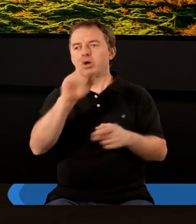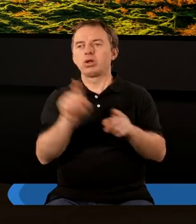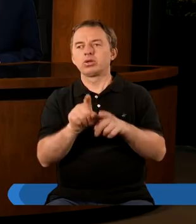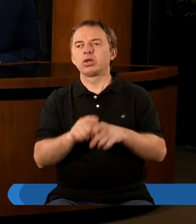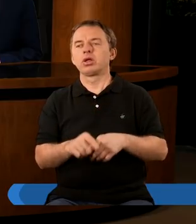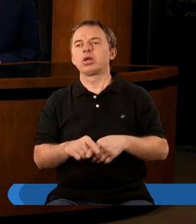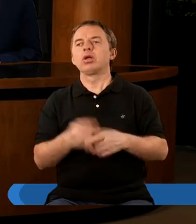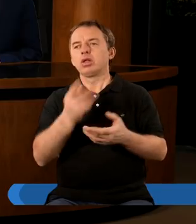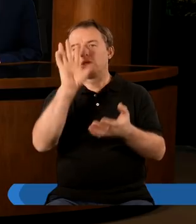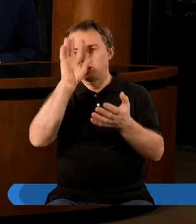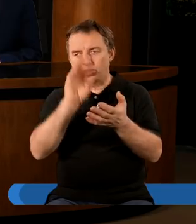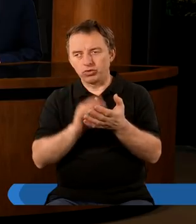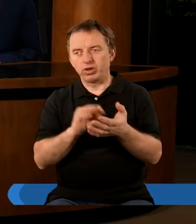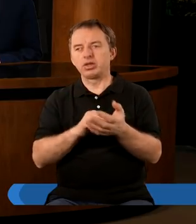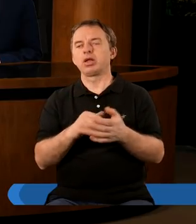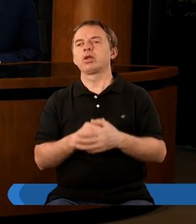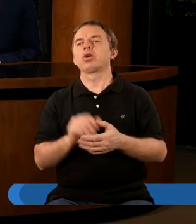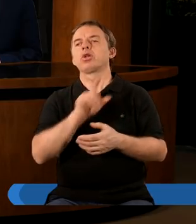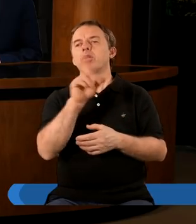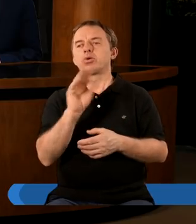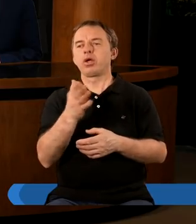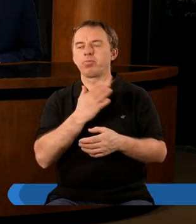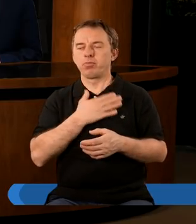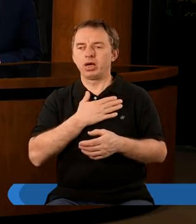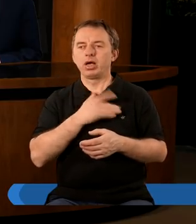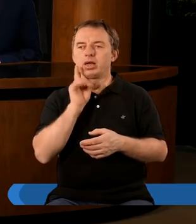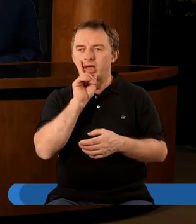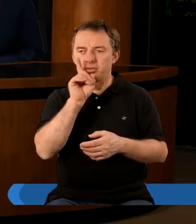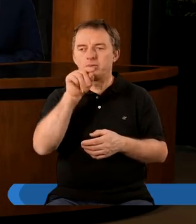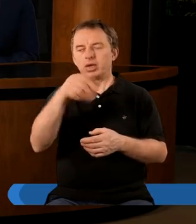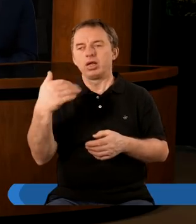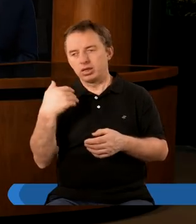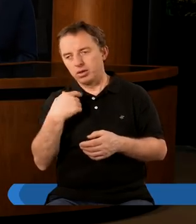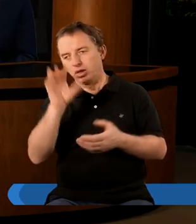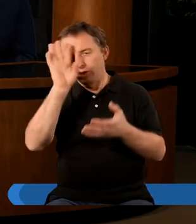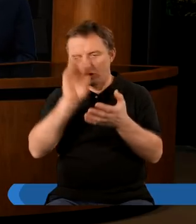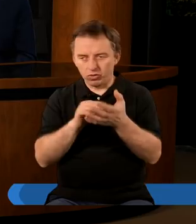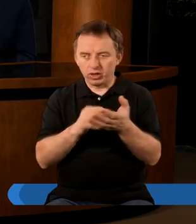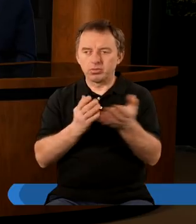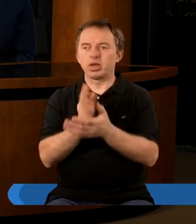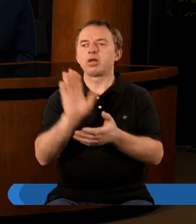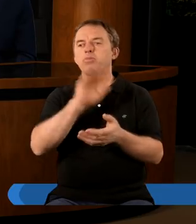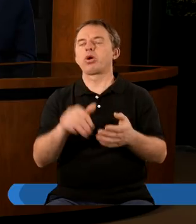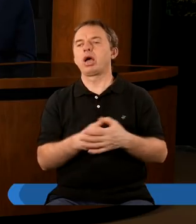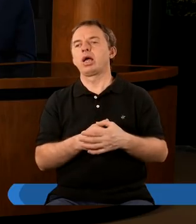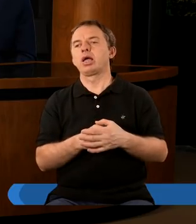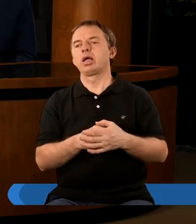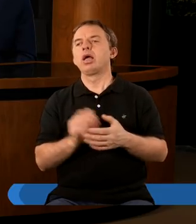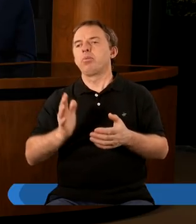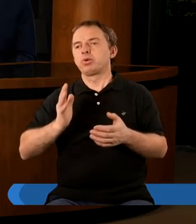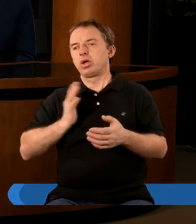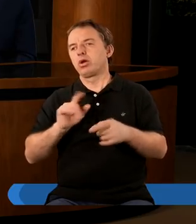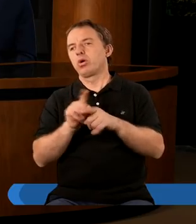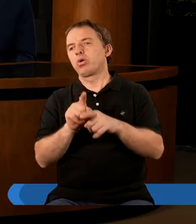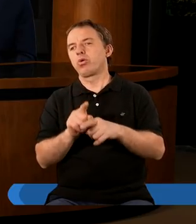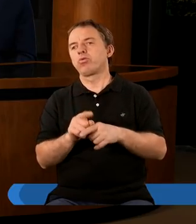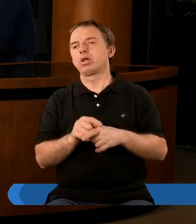właśnie ich doświadczenie. Że oni naprawdę byli tymi, którzy byli doświadczeni przez Pana Boga. Przeżyli,